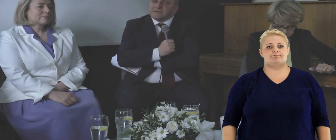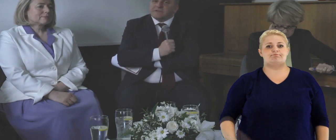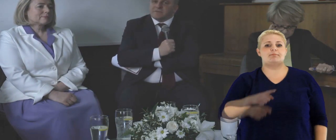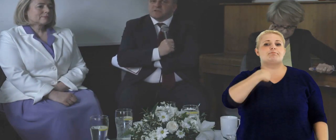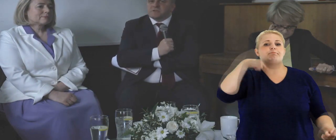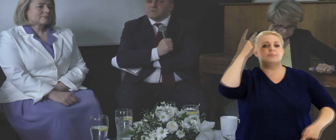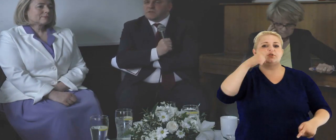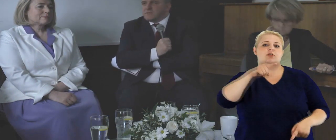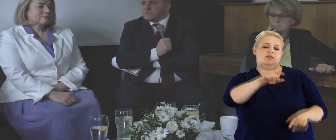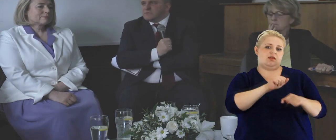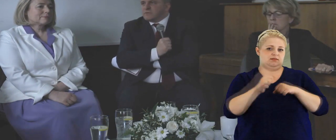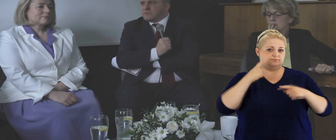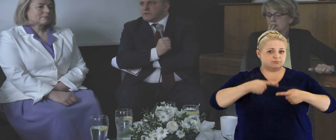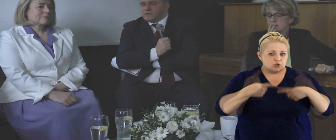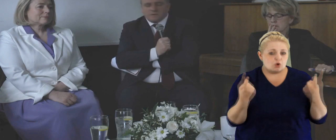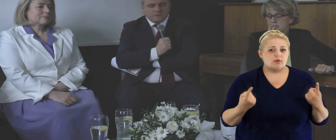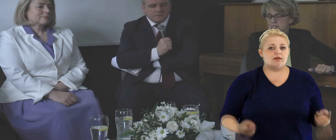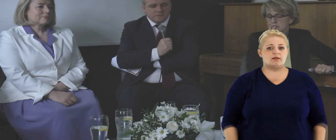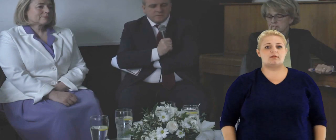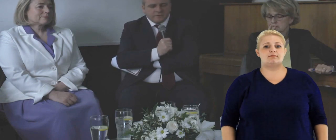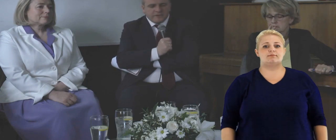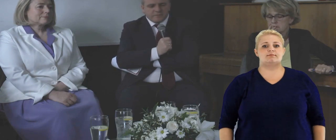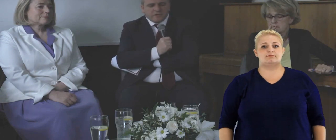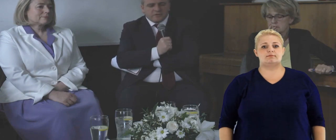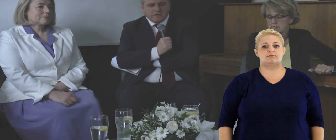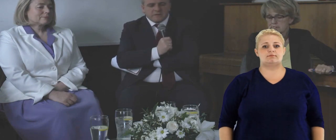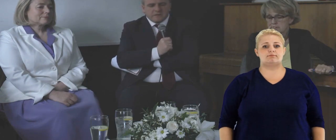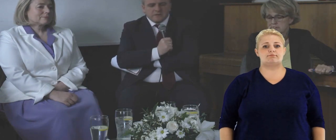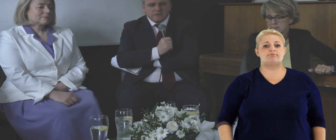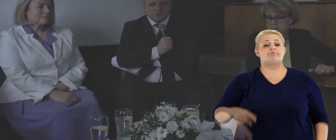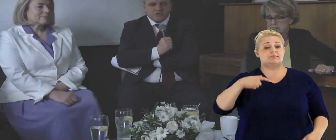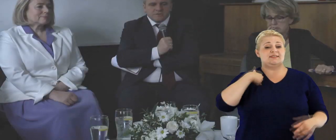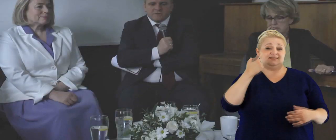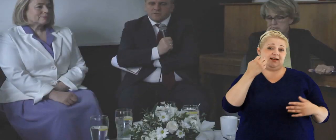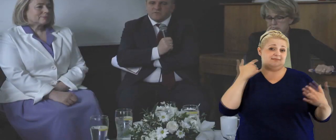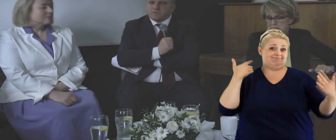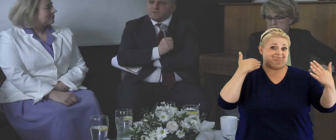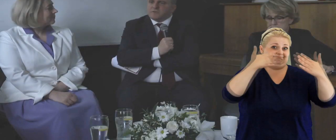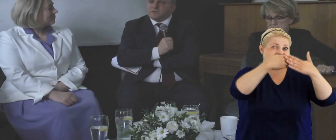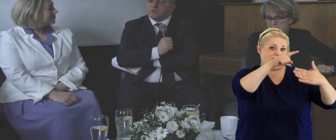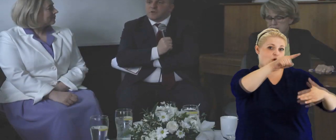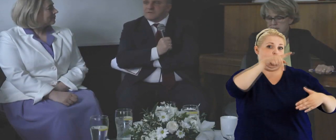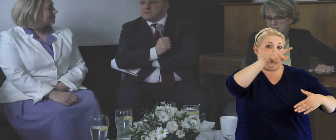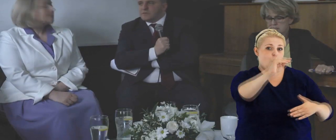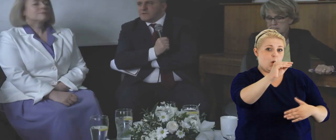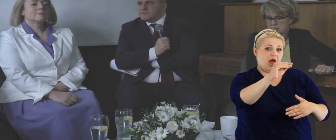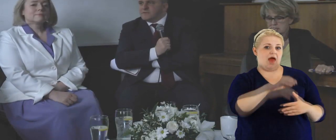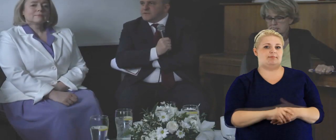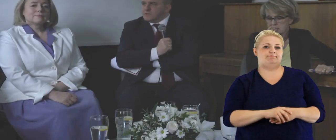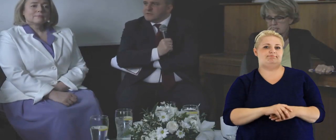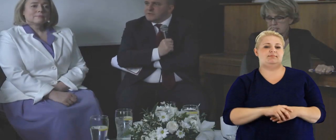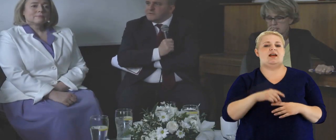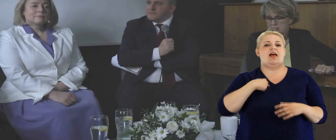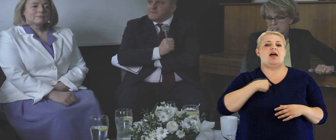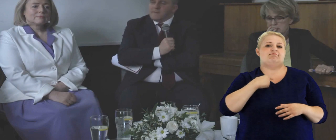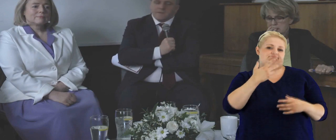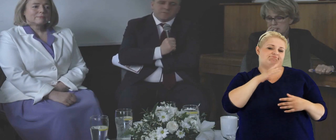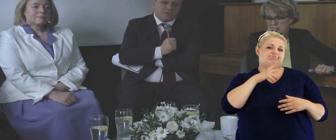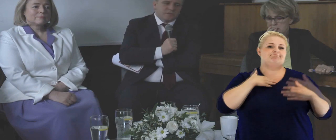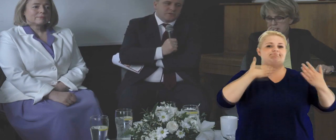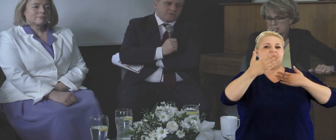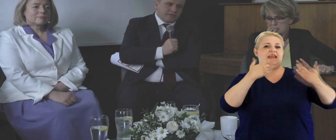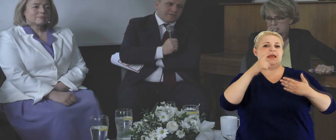Paradoksalnie myślę, że zbliżamy się, mam takiego, mam takie przekonanie, że zbliżamy się w Unii Europejskiej do końca dyplomacji wewnętrznej.